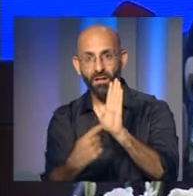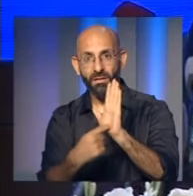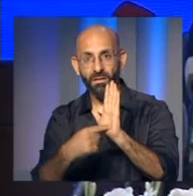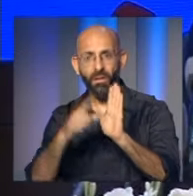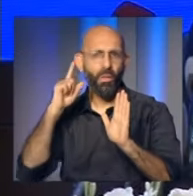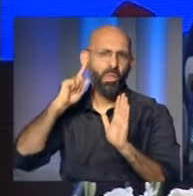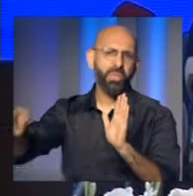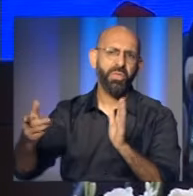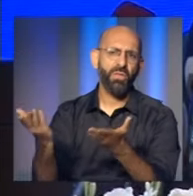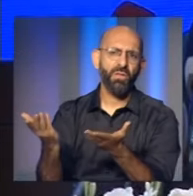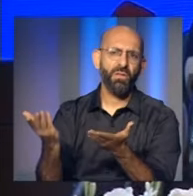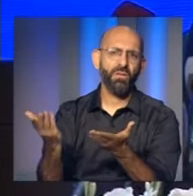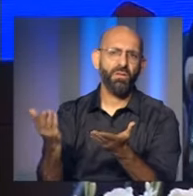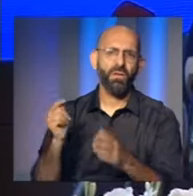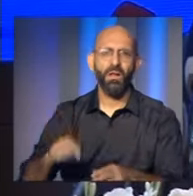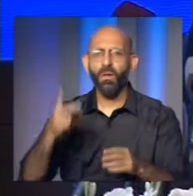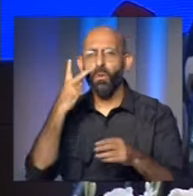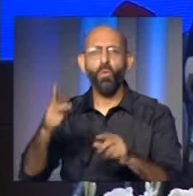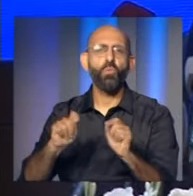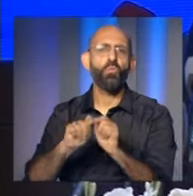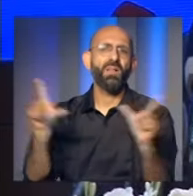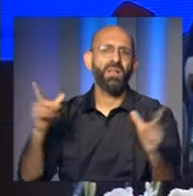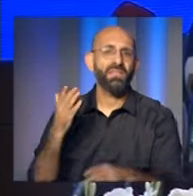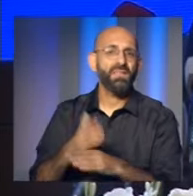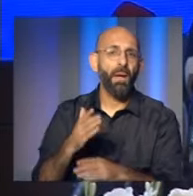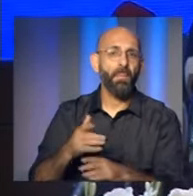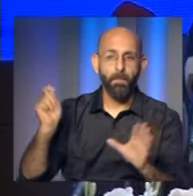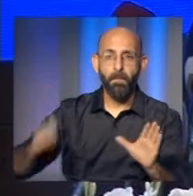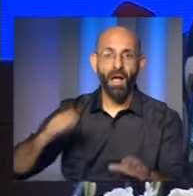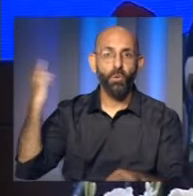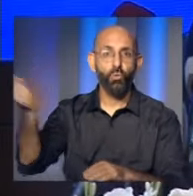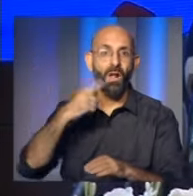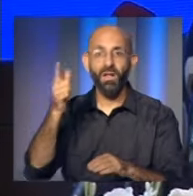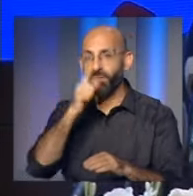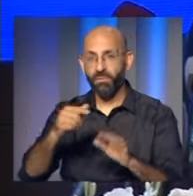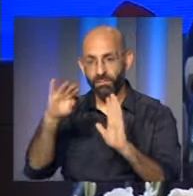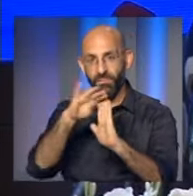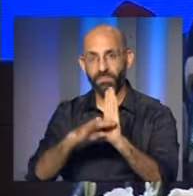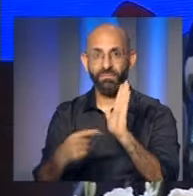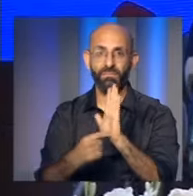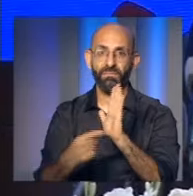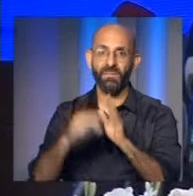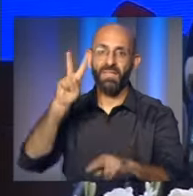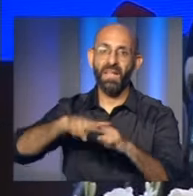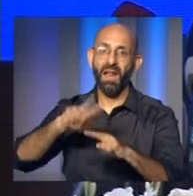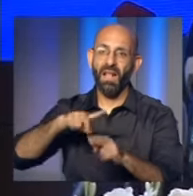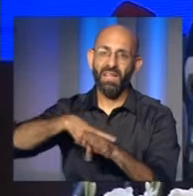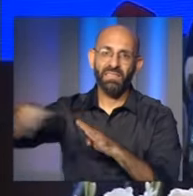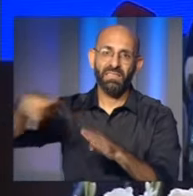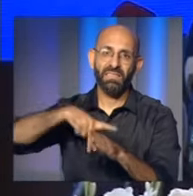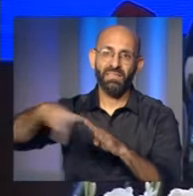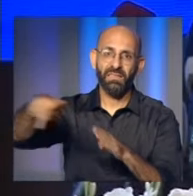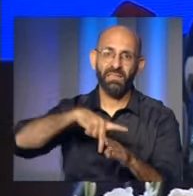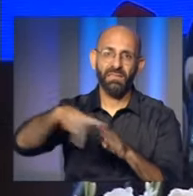فيجب أن يقوم بالتصدي لقرارات المحاكم الدولية